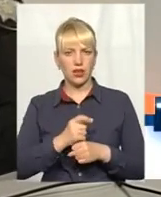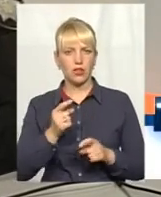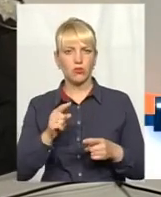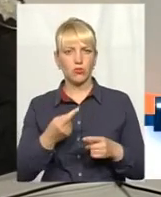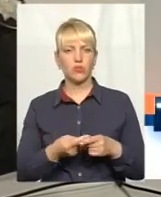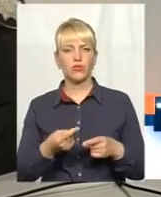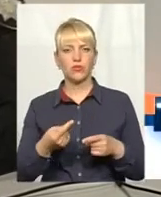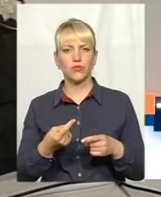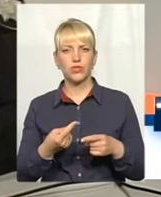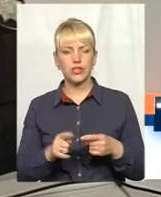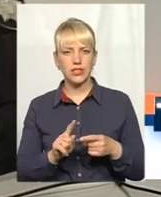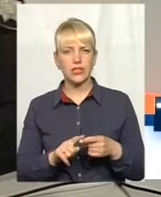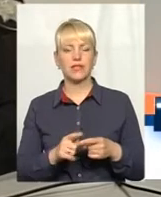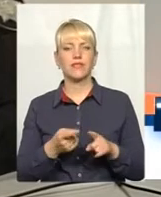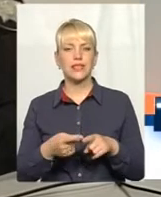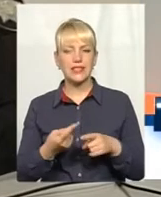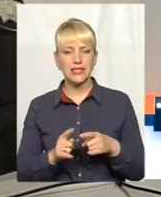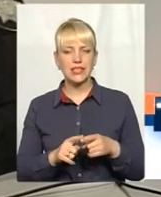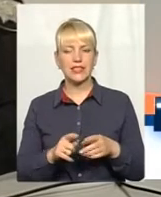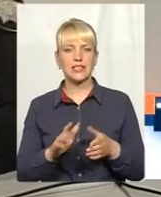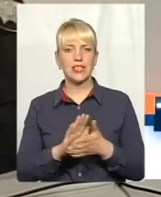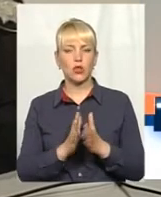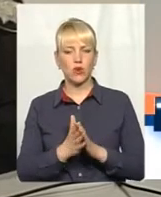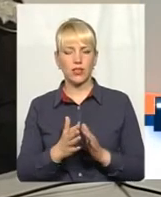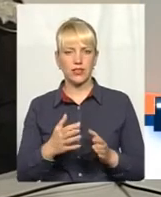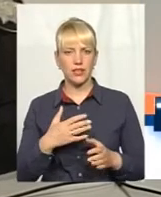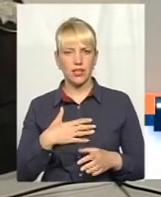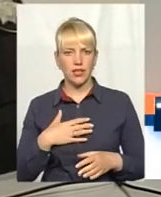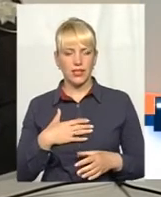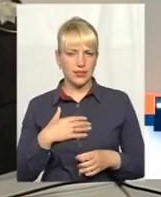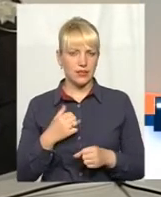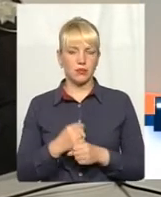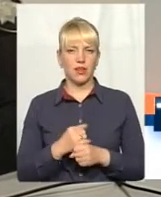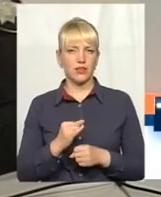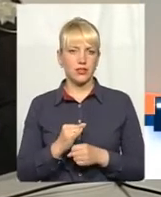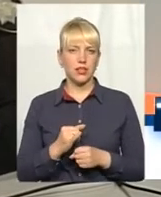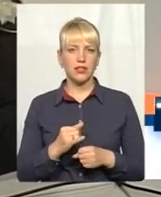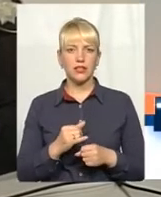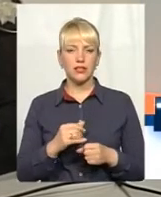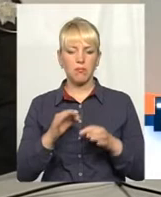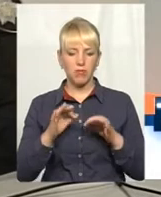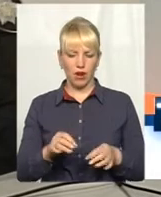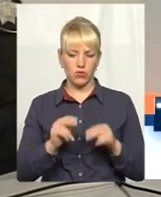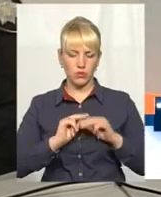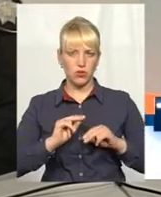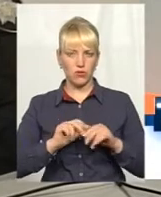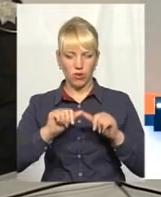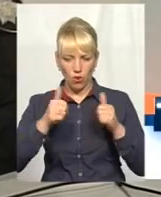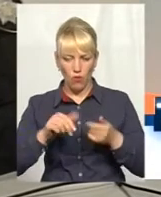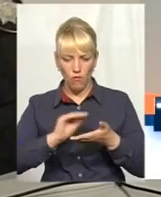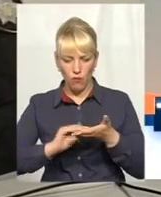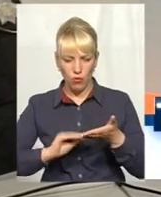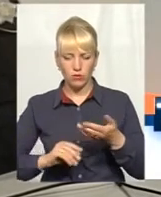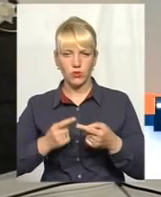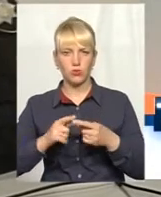даній ситуації чітко зібратися, правильно спрацювати, оформити дану подію відповідно до